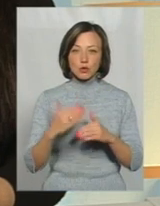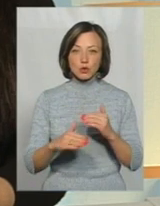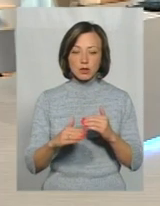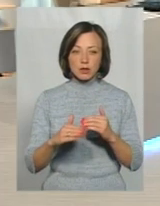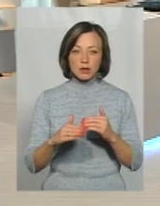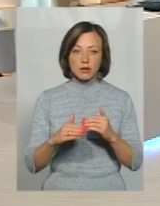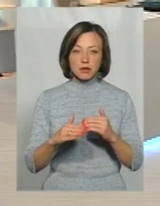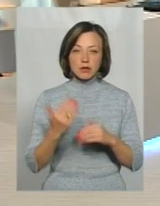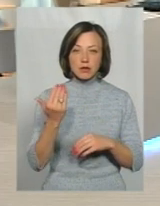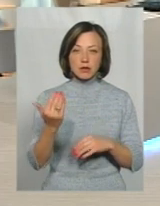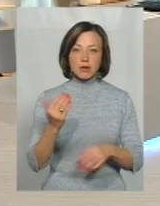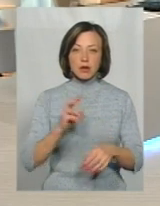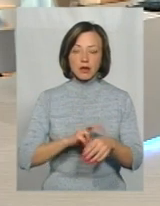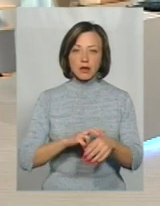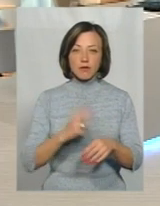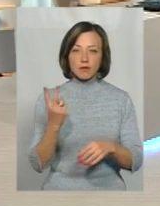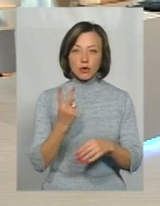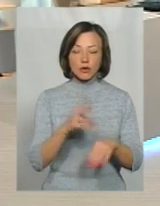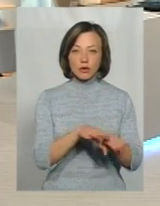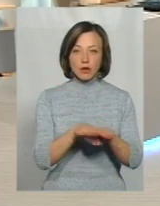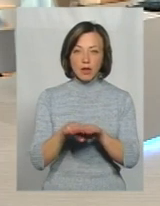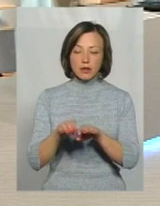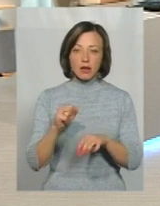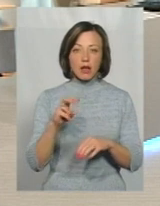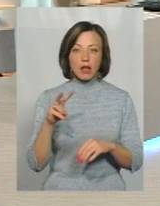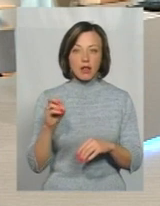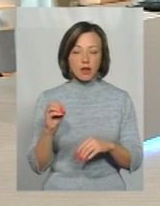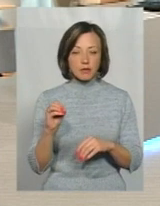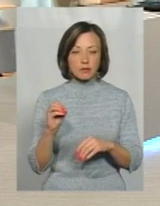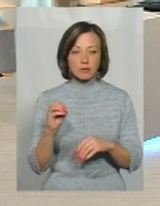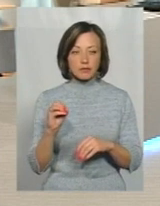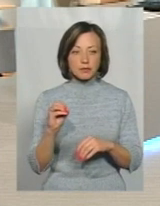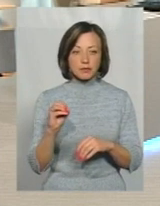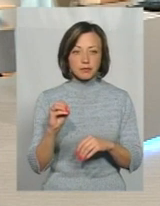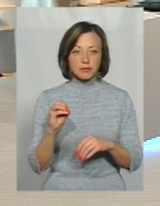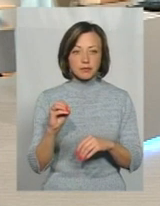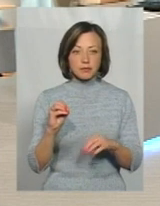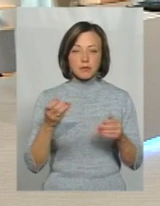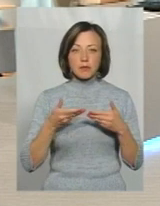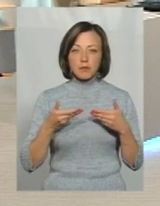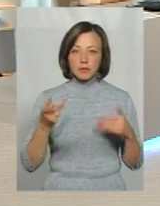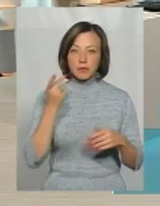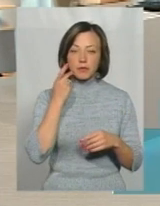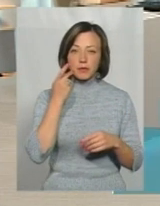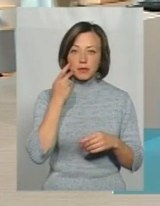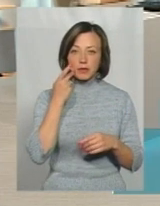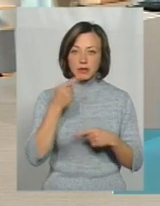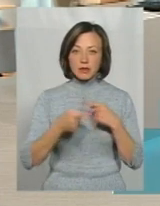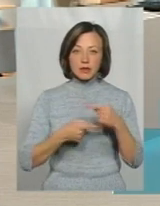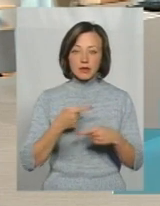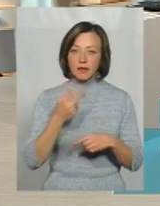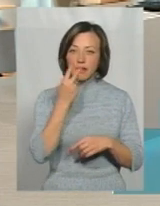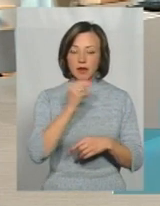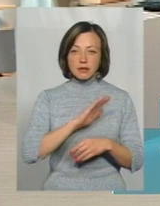в прерогативу лікарів вторинної ланки. Але, ну, знаєте, ми традиційно не